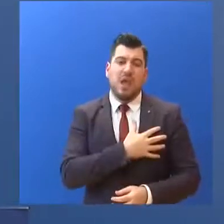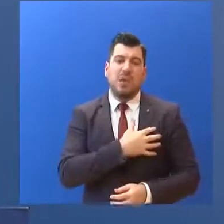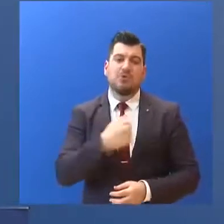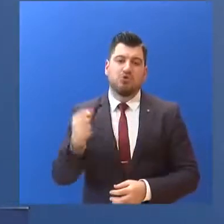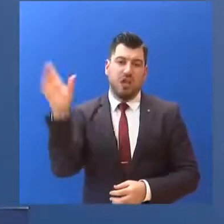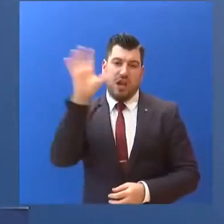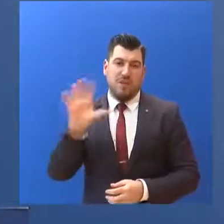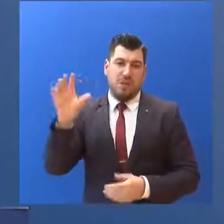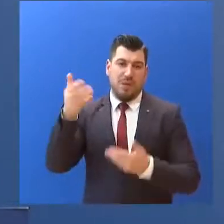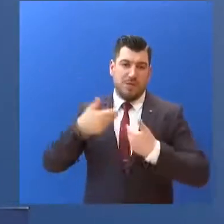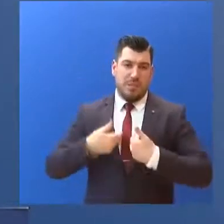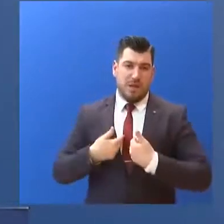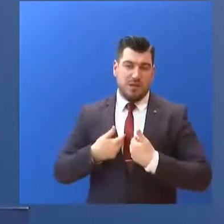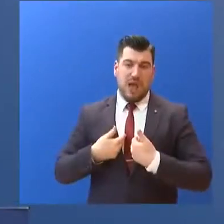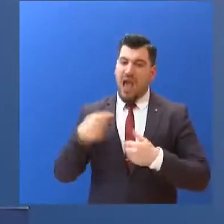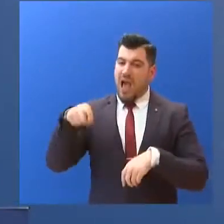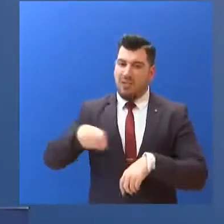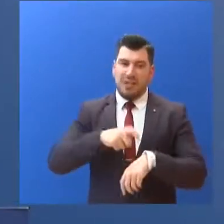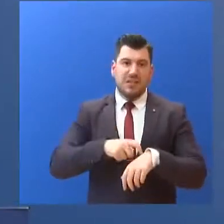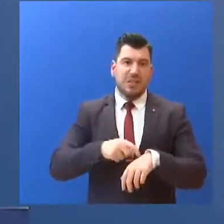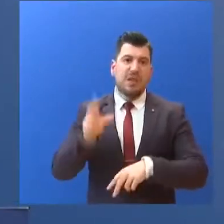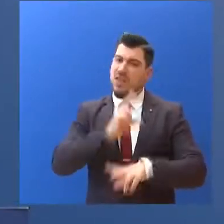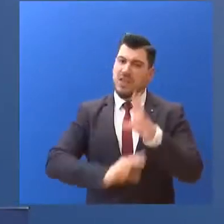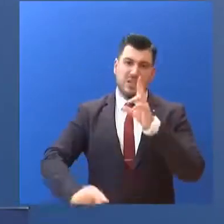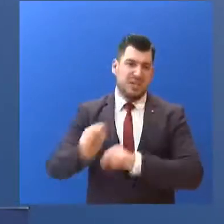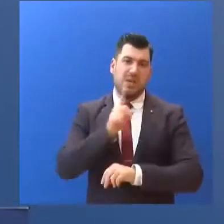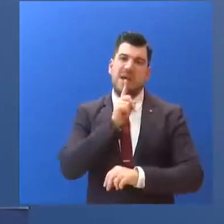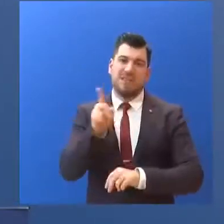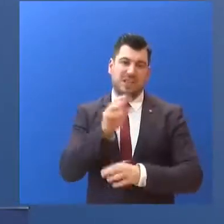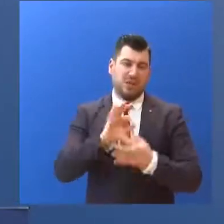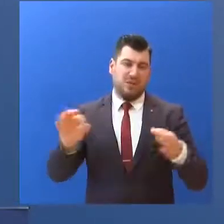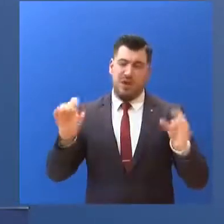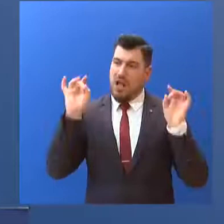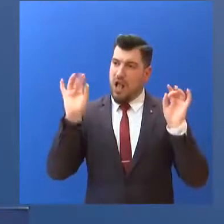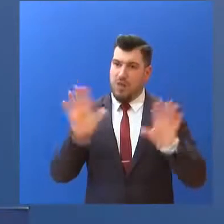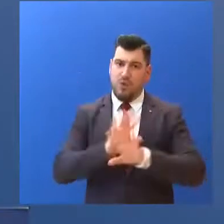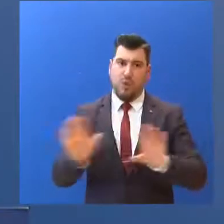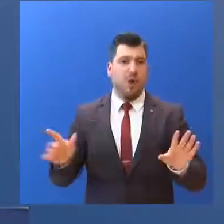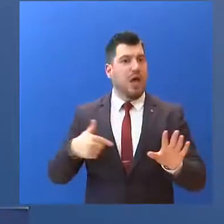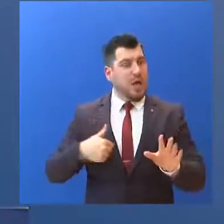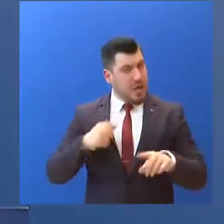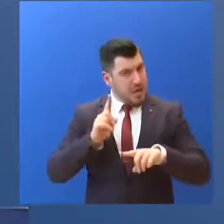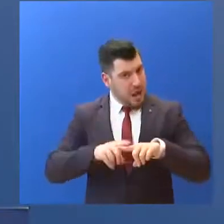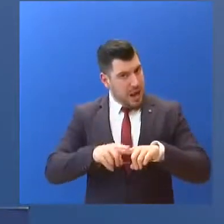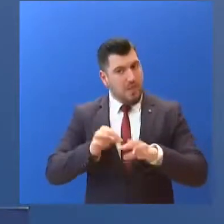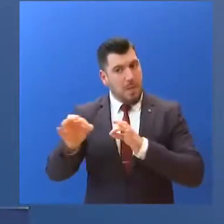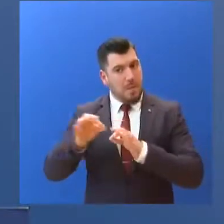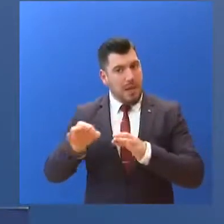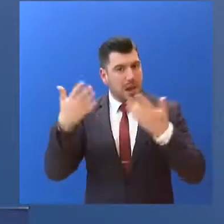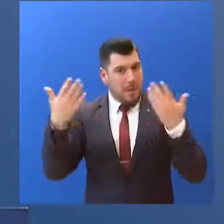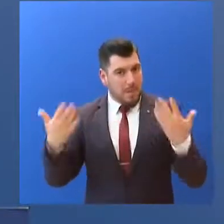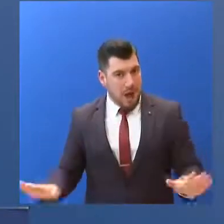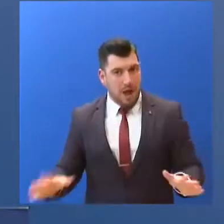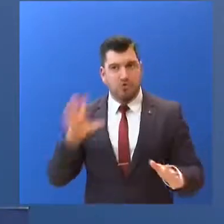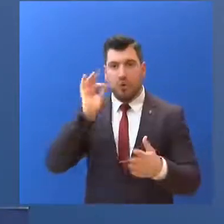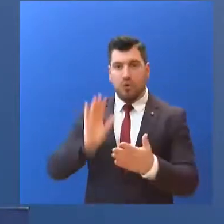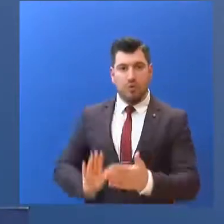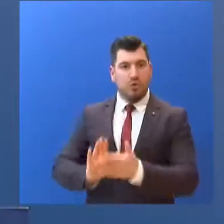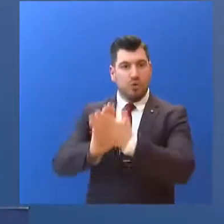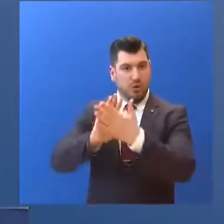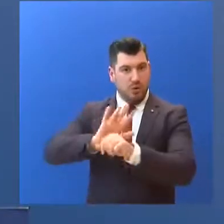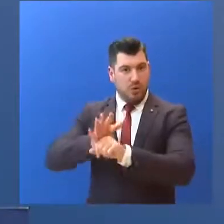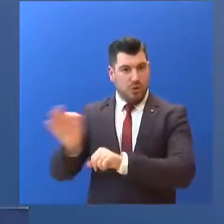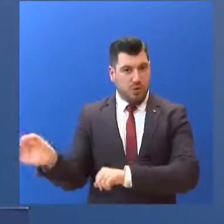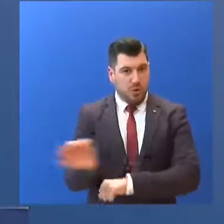σενάριο. Η Ελλάδα έχει πάρει τα μέτρα τα οποία απαιτούνται... όσον αφορά την αντιμετώπιση της υγειονομικής κρίσης... και όσον αφορά